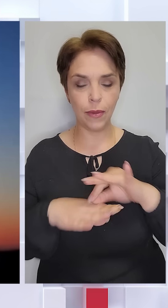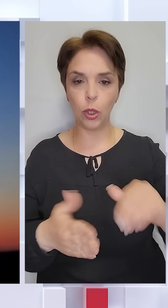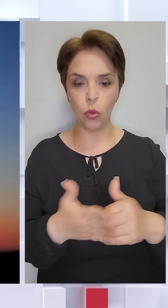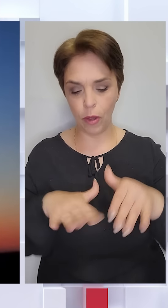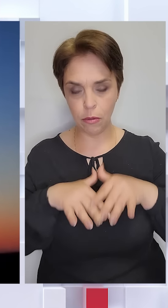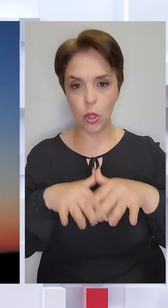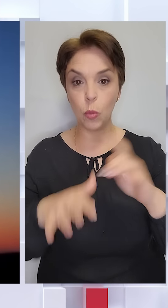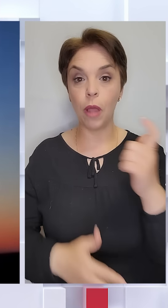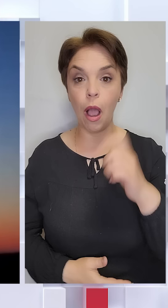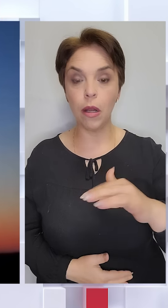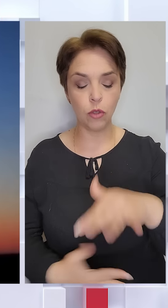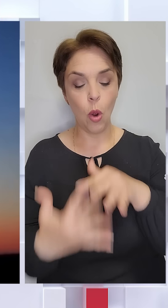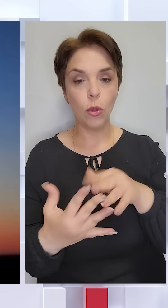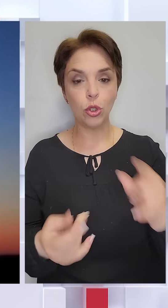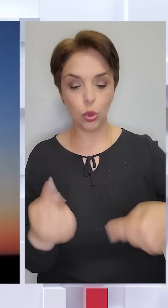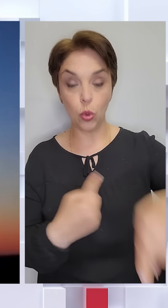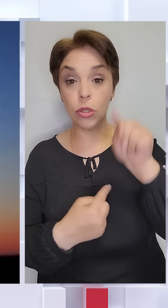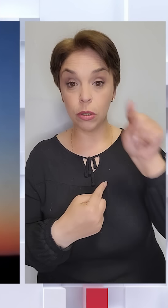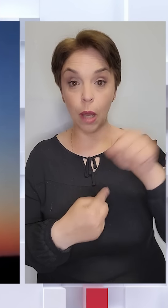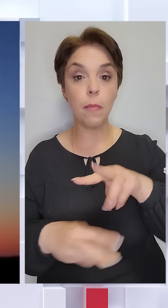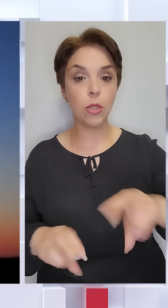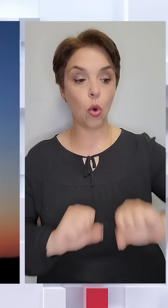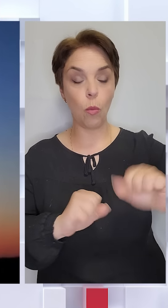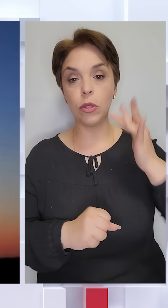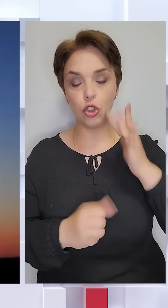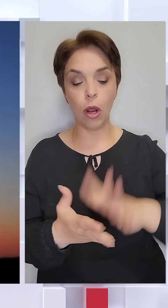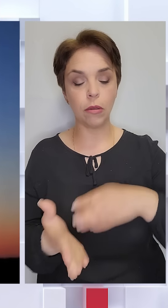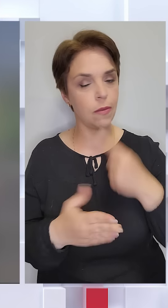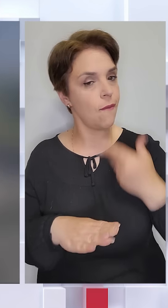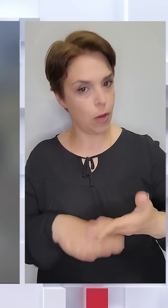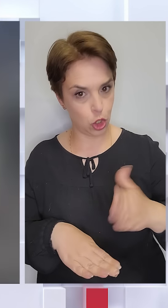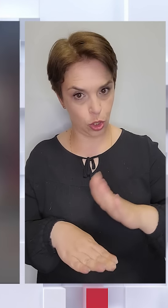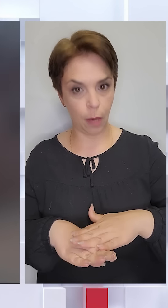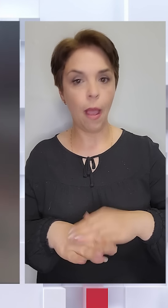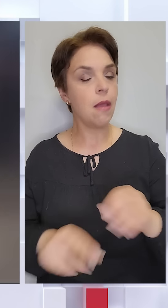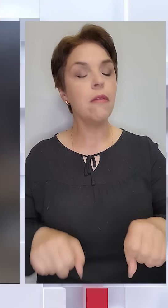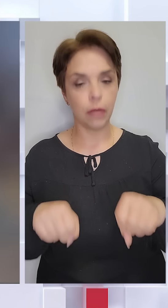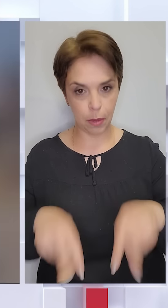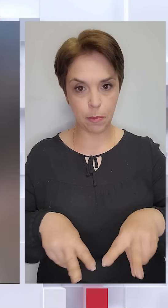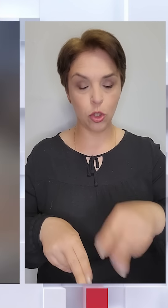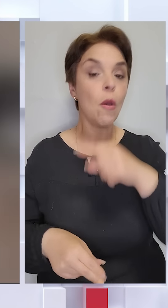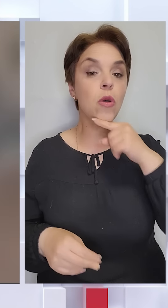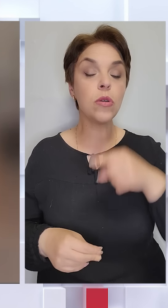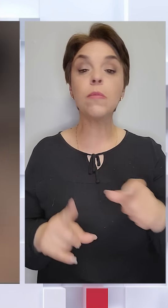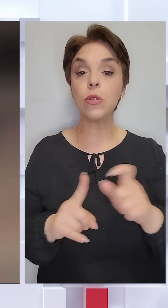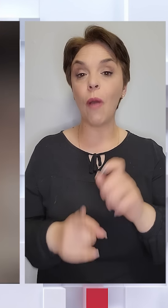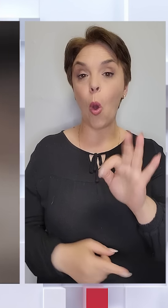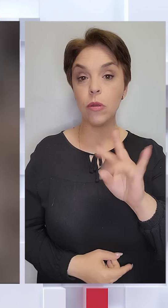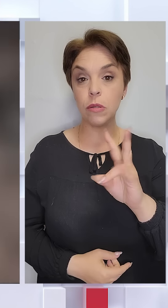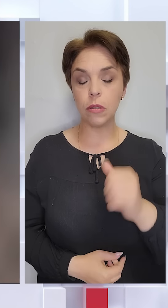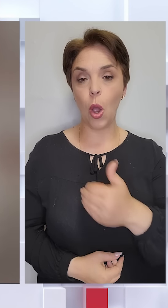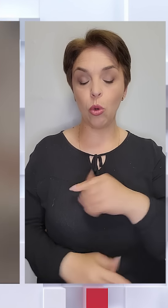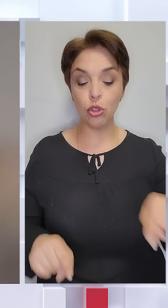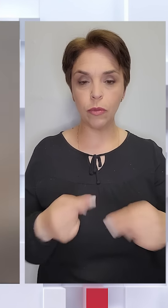наступ на Харківщині. Бої, що точиться там, міністр оборони США назвав важкими і небезпечними. Росія, за словами Остіна, прагне